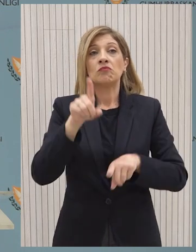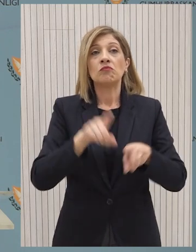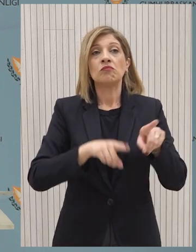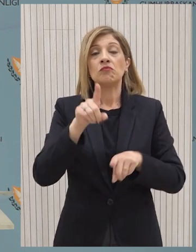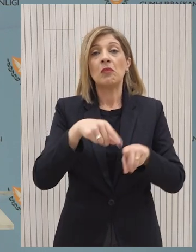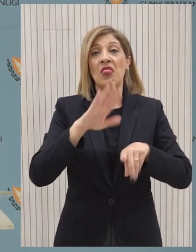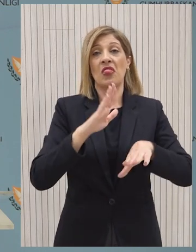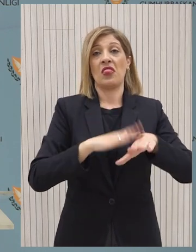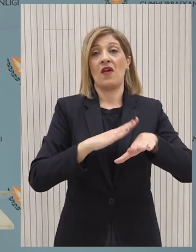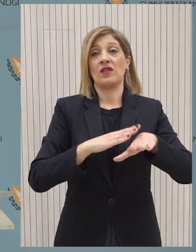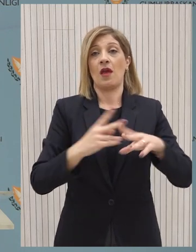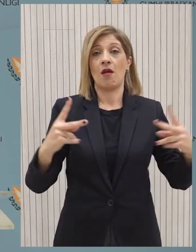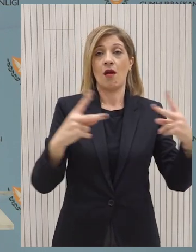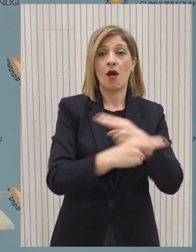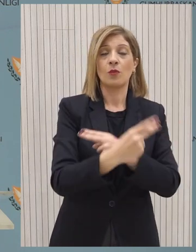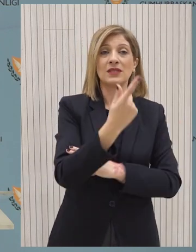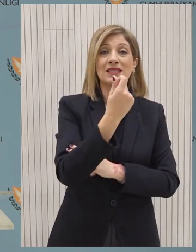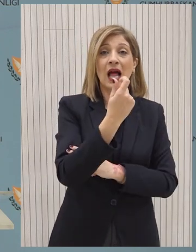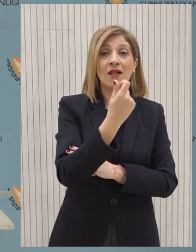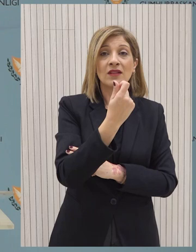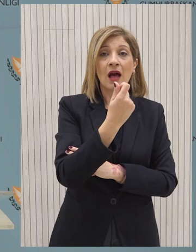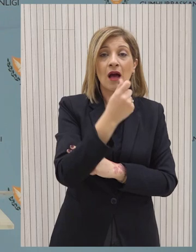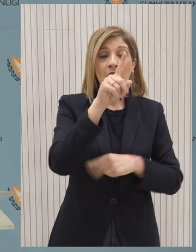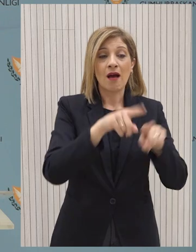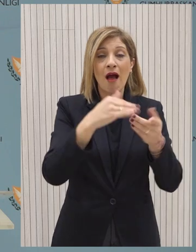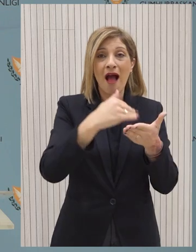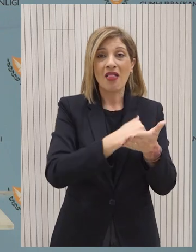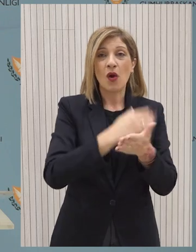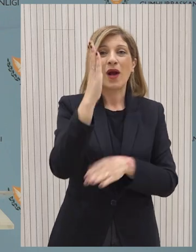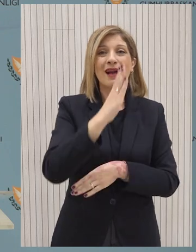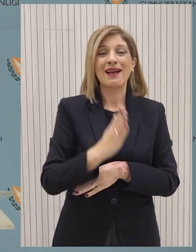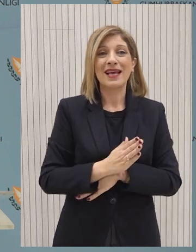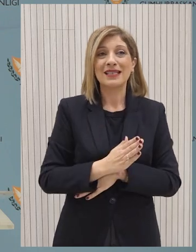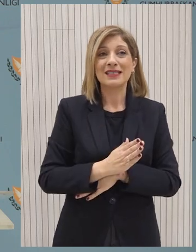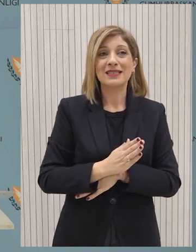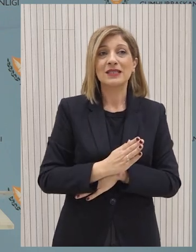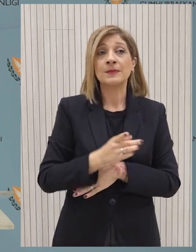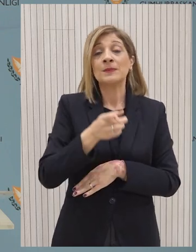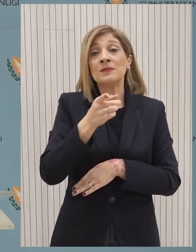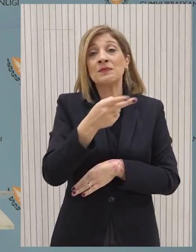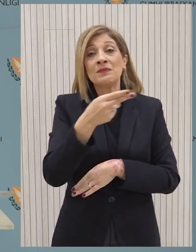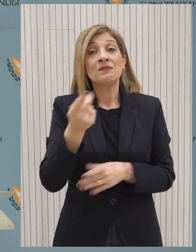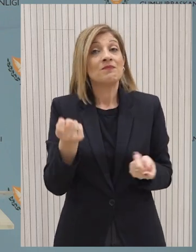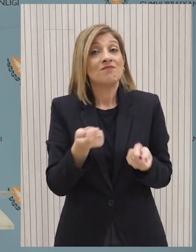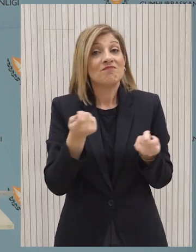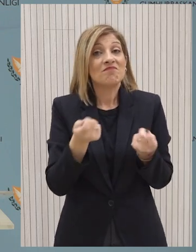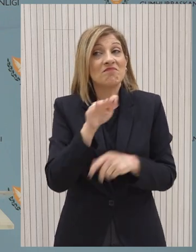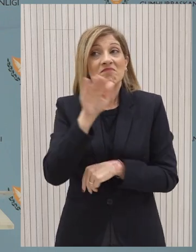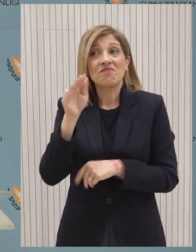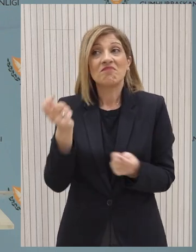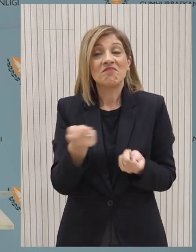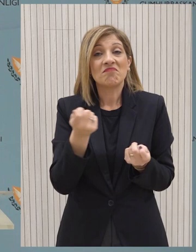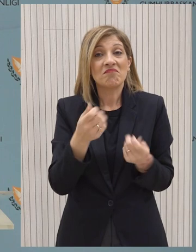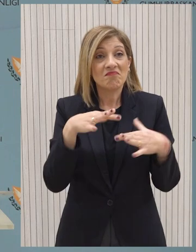πολύ τίποτε, χάσαν τα λεπτά τους, πιστεύετε ότι πλέον πρέπει να δει το θέμα πώς να ξεκινήσει, αν θα